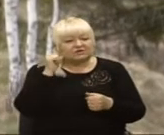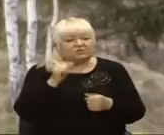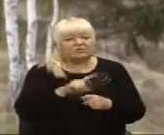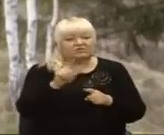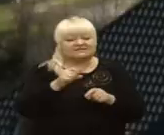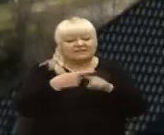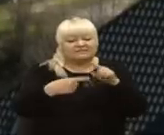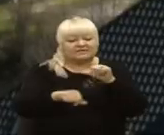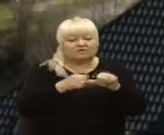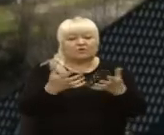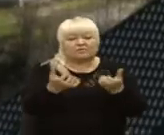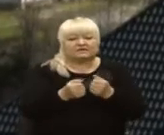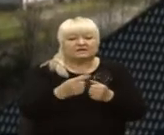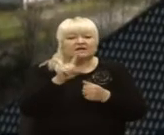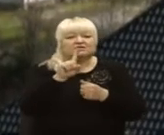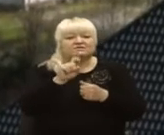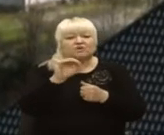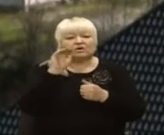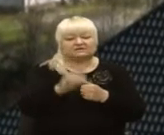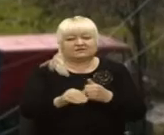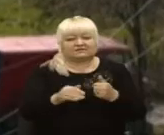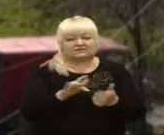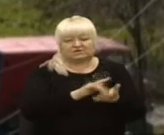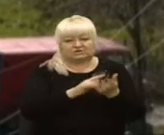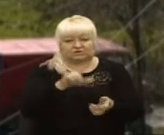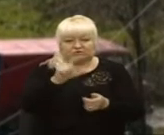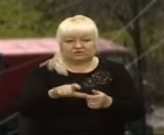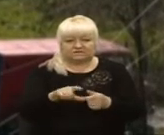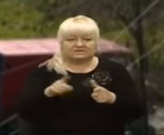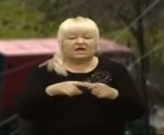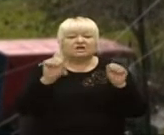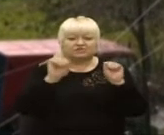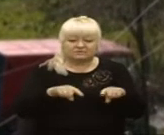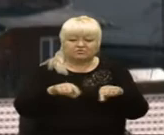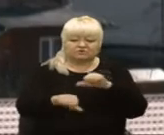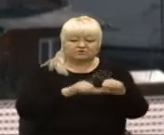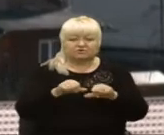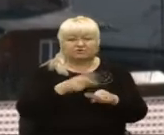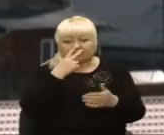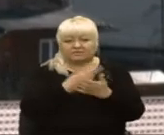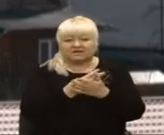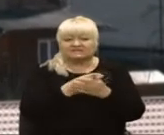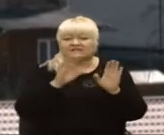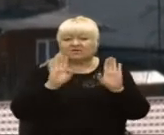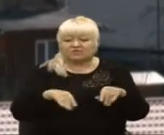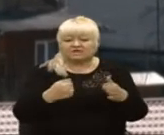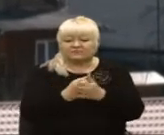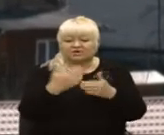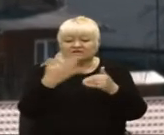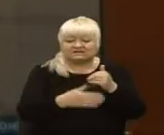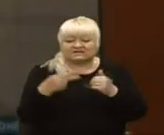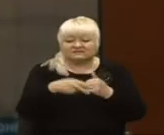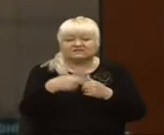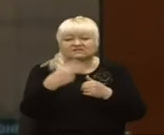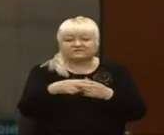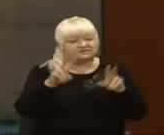півроку прийняли близько ста тисяч туристів. І чи зможуть цьогоріч вийти на такий показник, хоча б до кінця 2020-го,